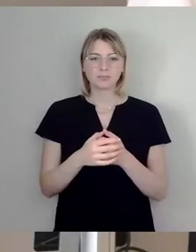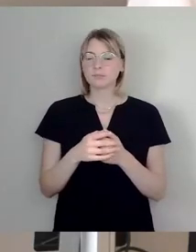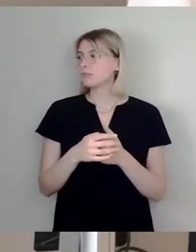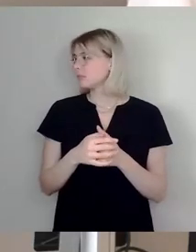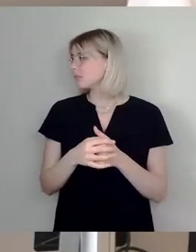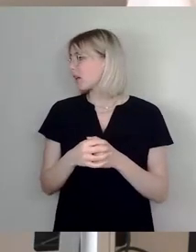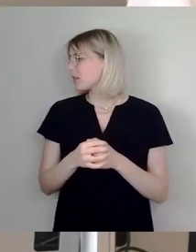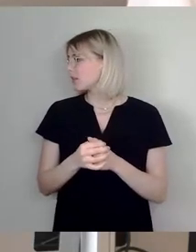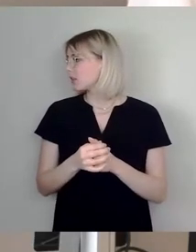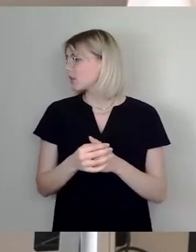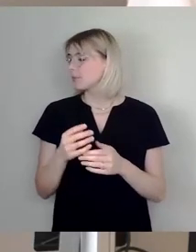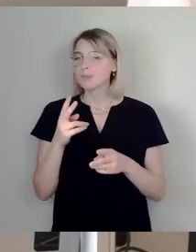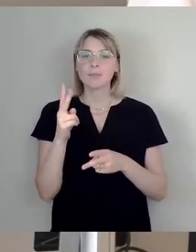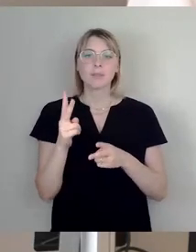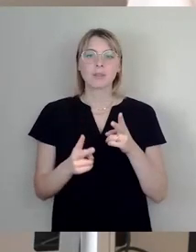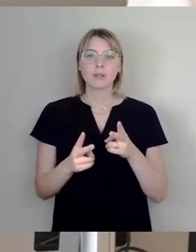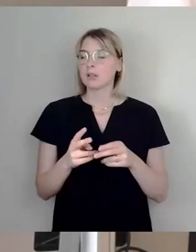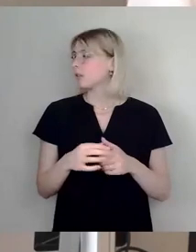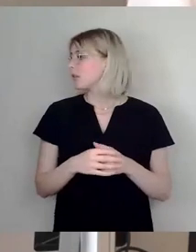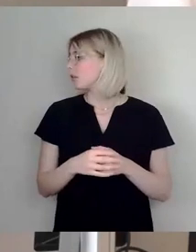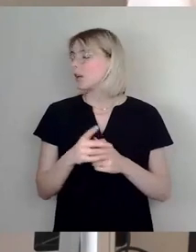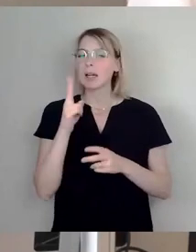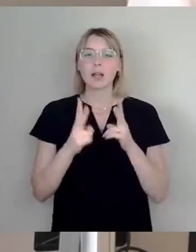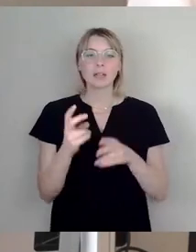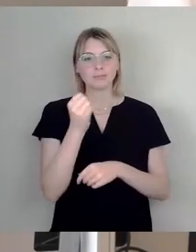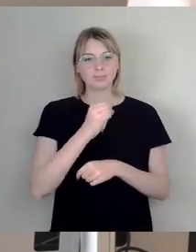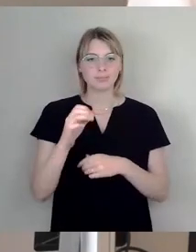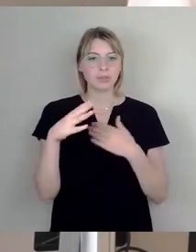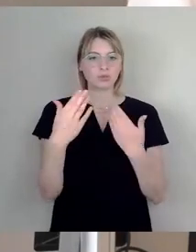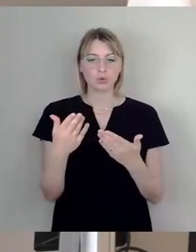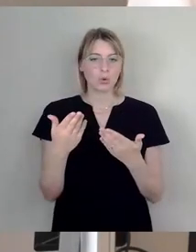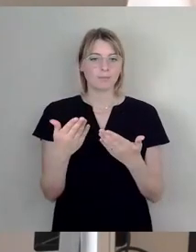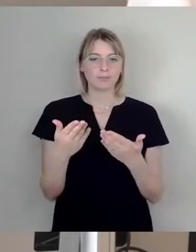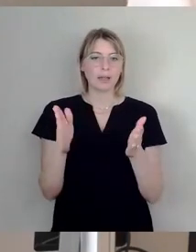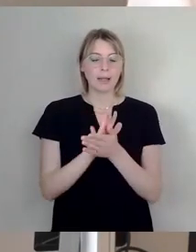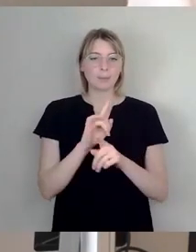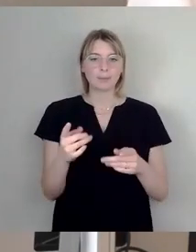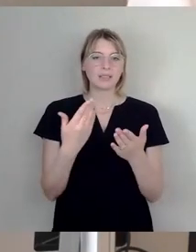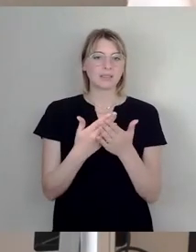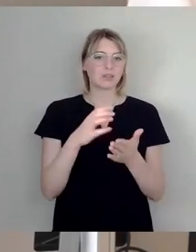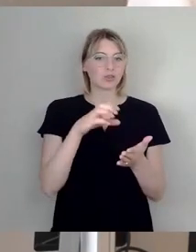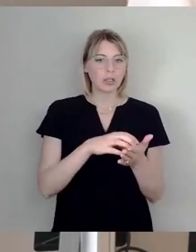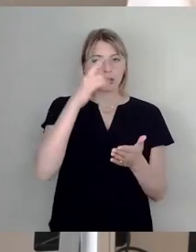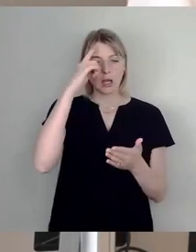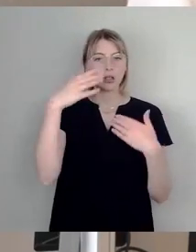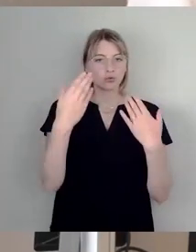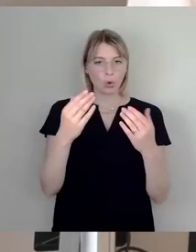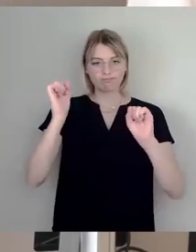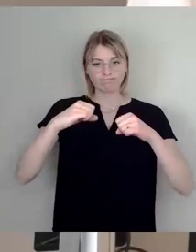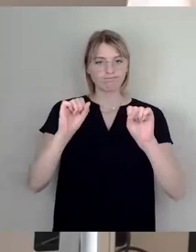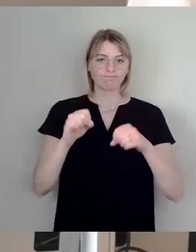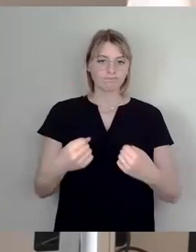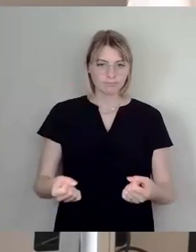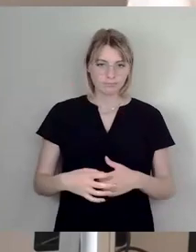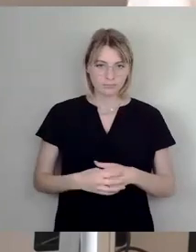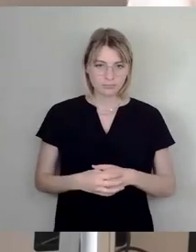verhältnismäßig zu unbestimmt ist. Und der Stadtrat dann gegebenenfalls auch gar nicht zuständig, das zu bestimmen. Was natürlich wichtig